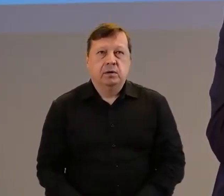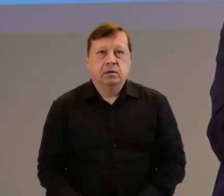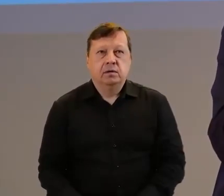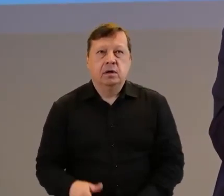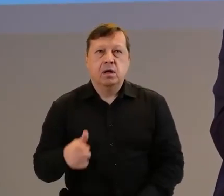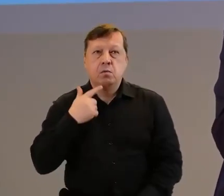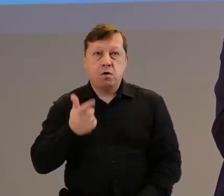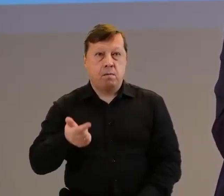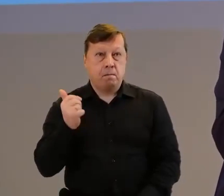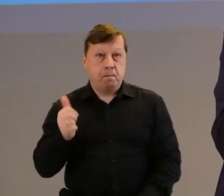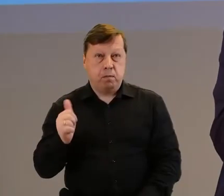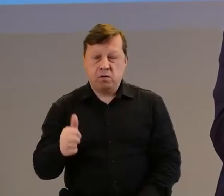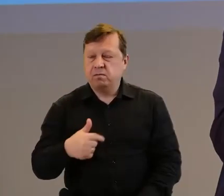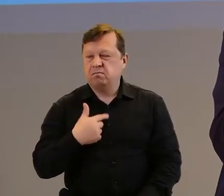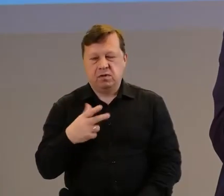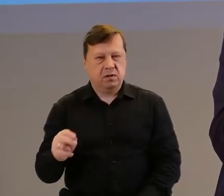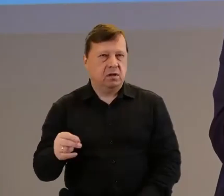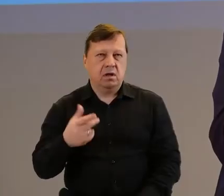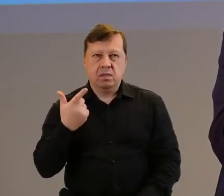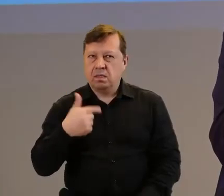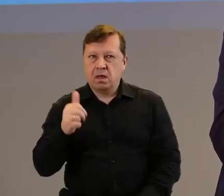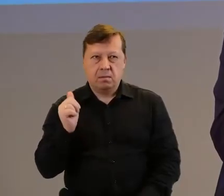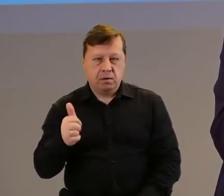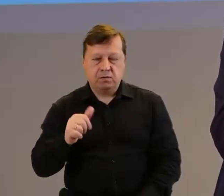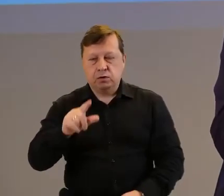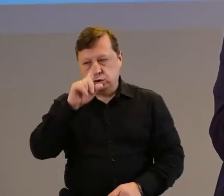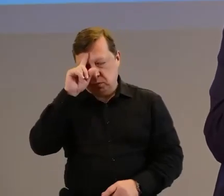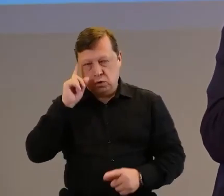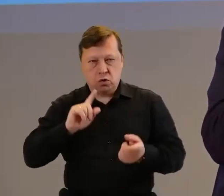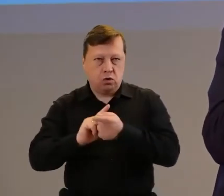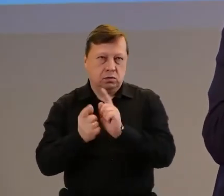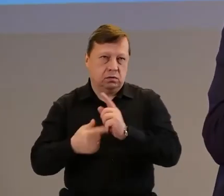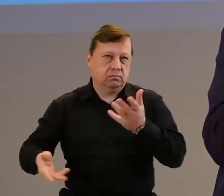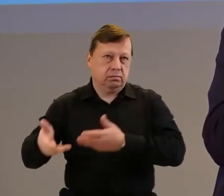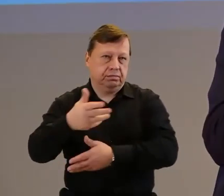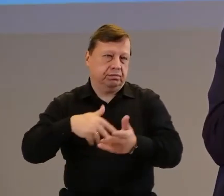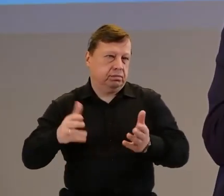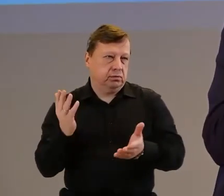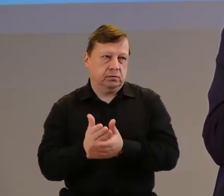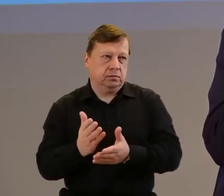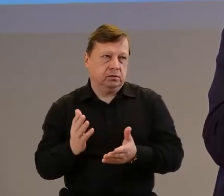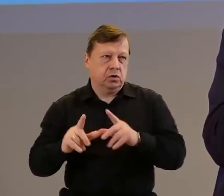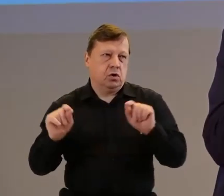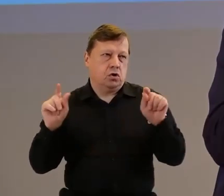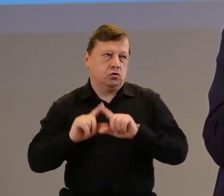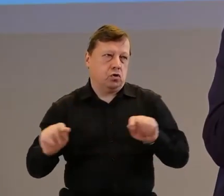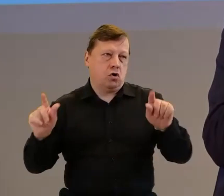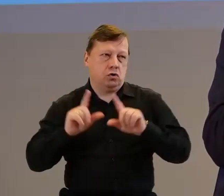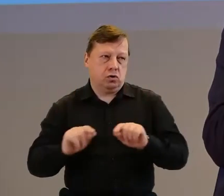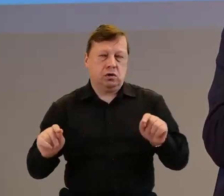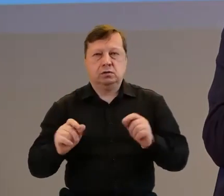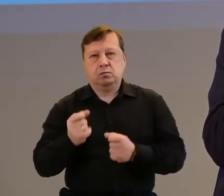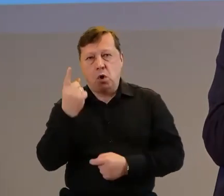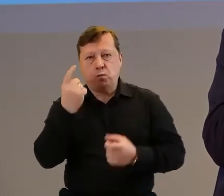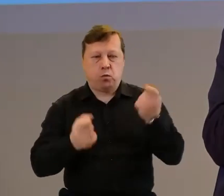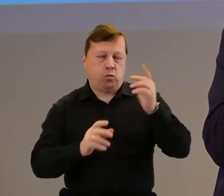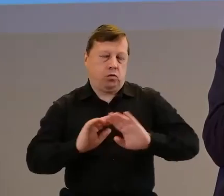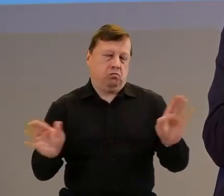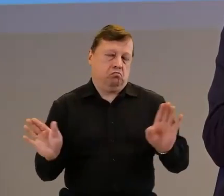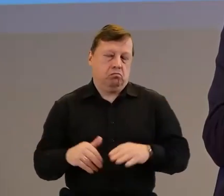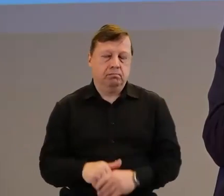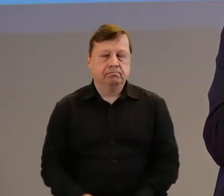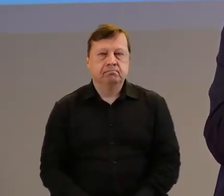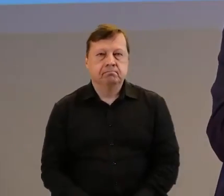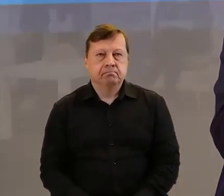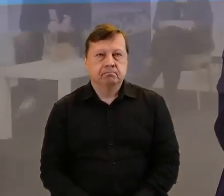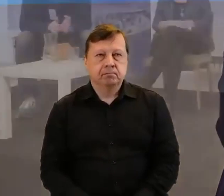profesjonalna, nieprofesjonalna, wątek spontaniczności. Czyli czegoś takiego, co na przykład gdzieś się uruchamia, buduje,